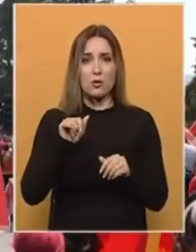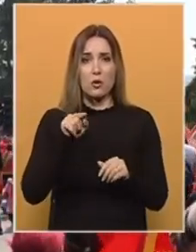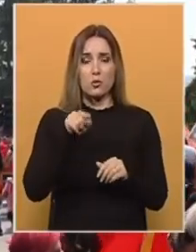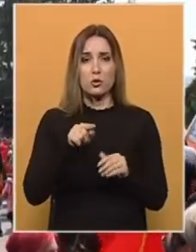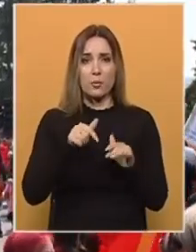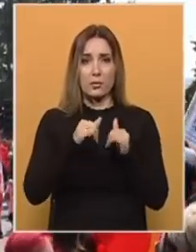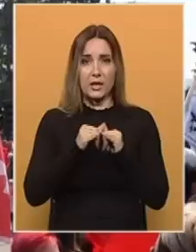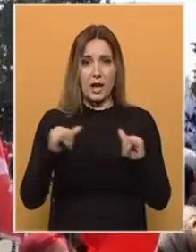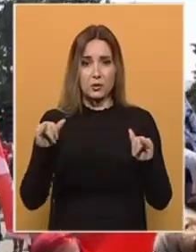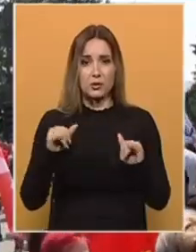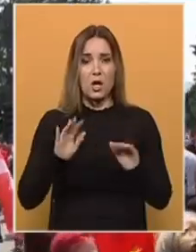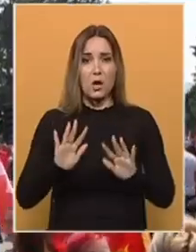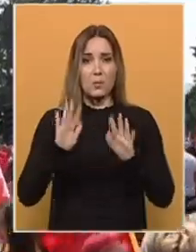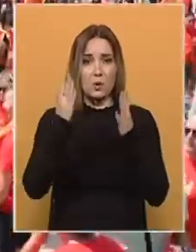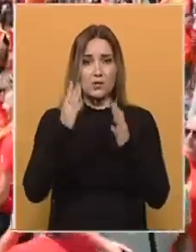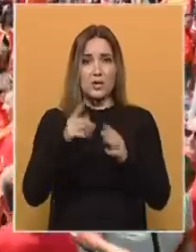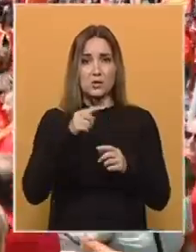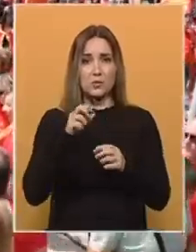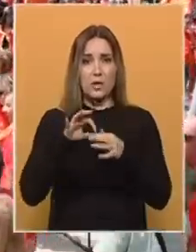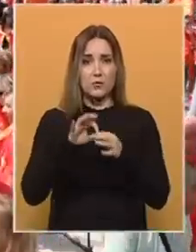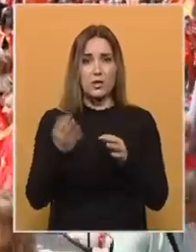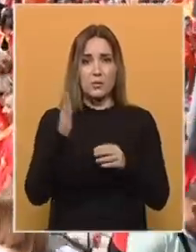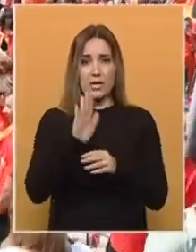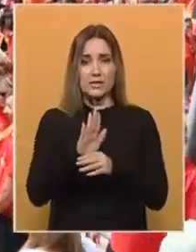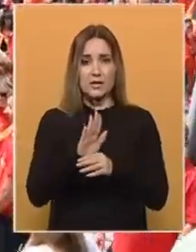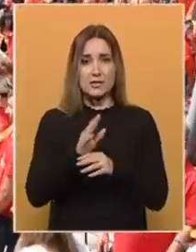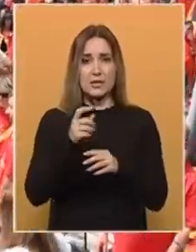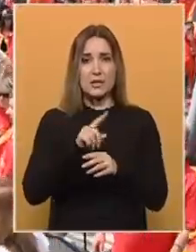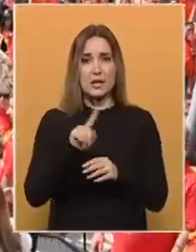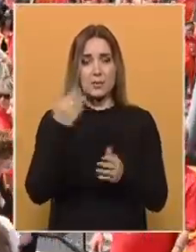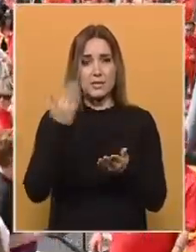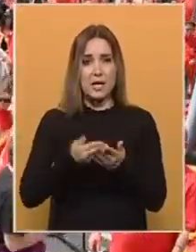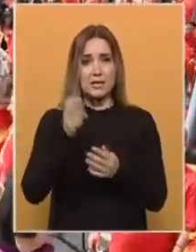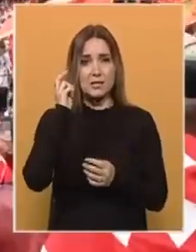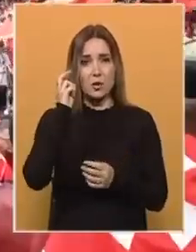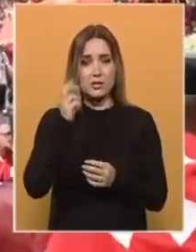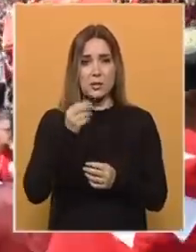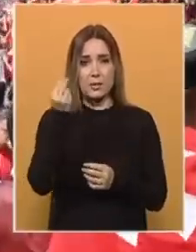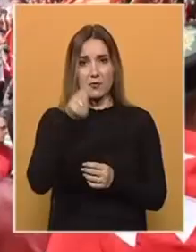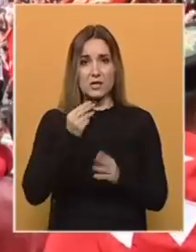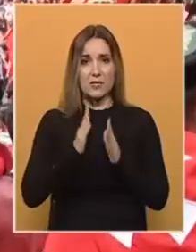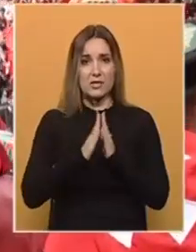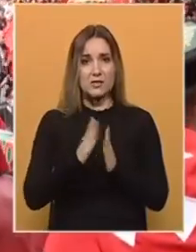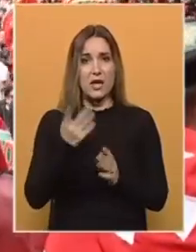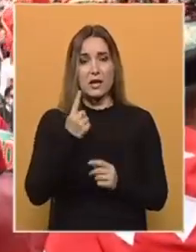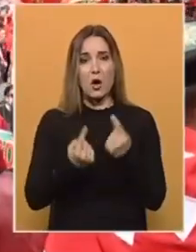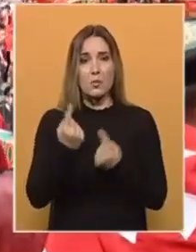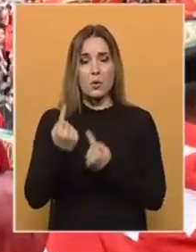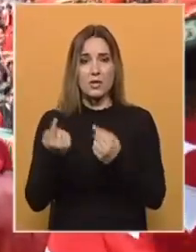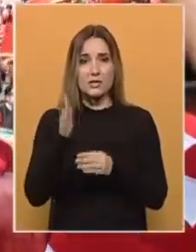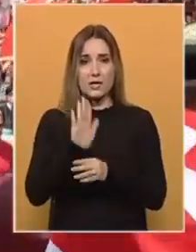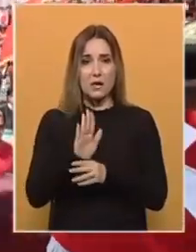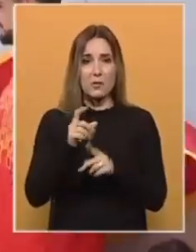Joan Nikija u tom gradu. Prosvjede su predvodili predstavnici kanonski i nepriznate Crnogorske pravoslavne crkve kao i pojedini